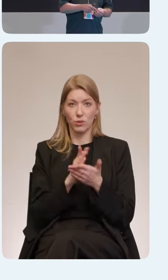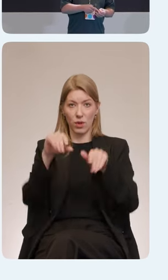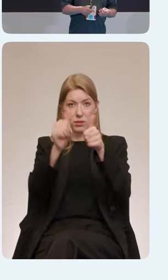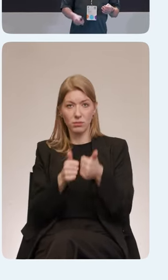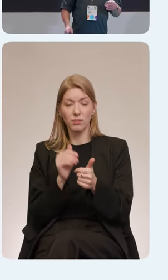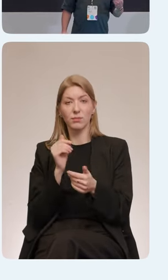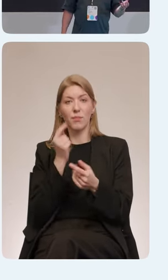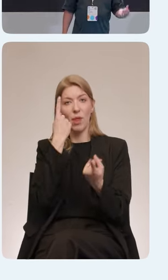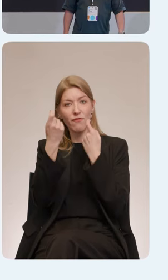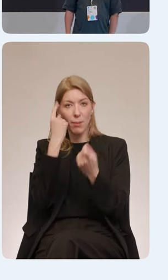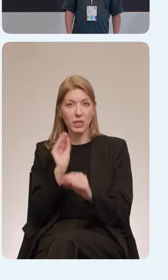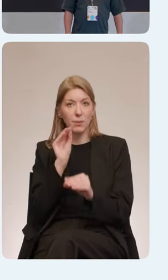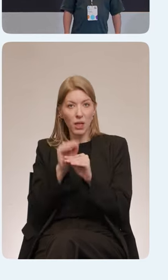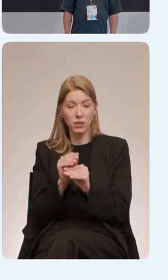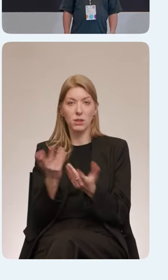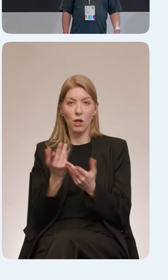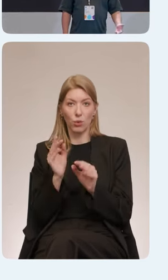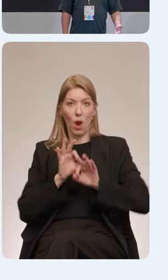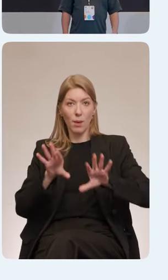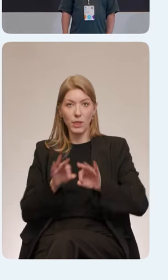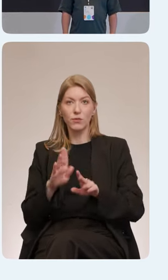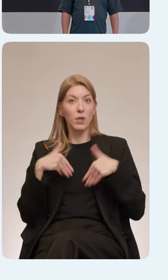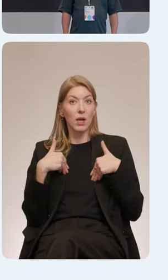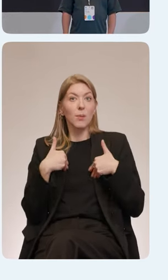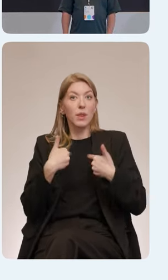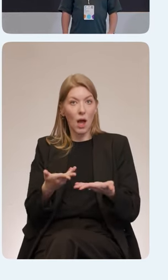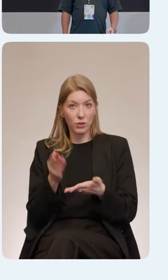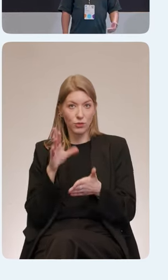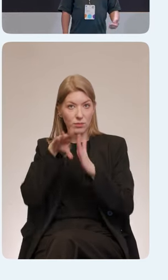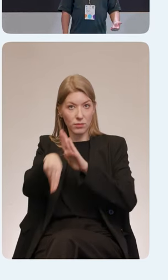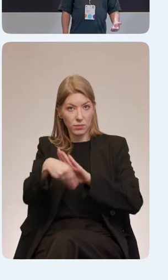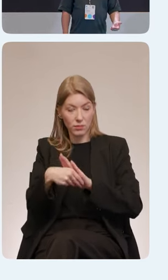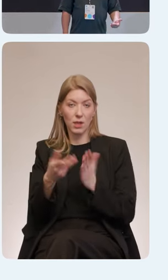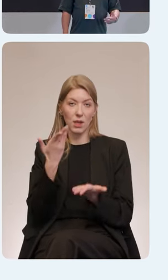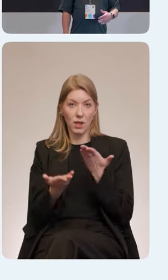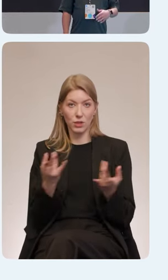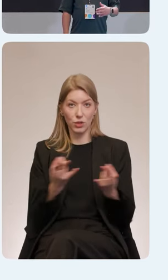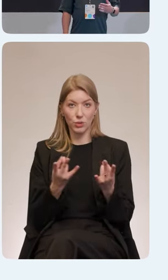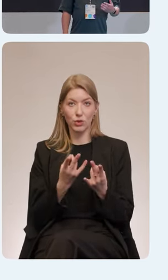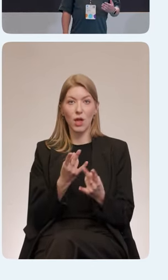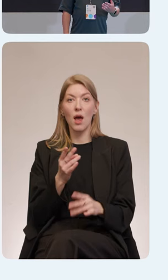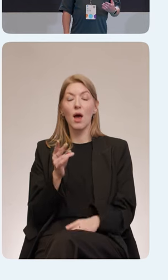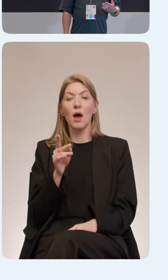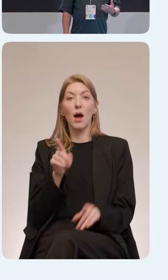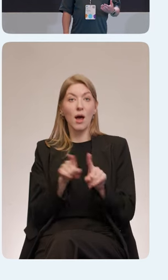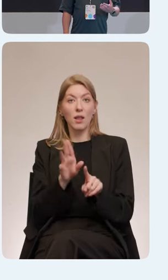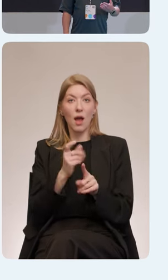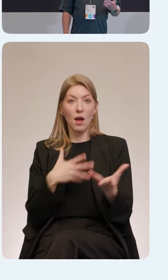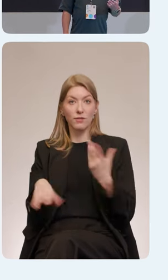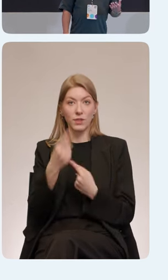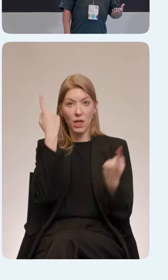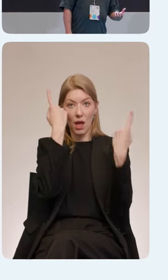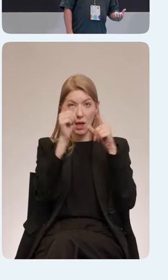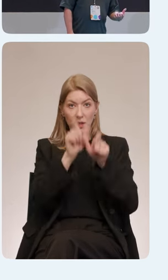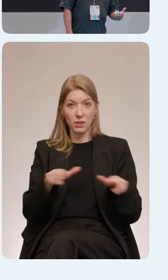информация, мы описываем еще какую-нибудь документацию дополнительную, если нужно. При этом, поскольку все дизайнеры в основном любят